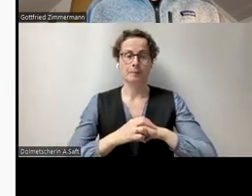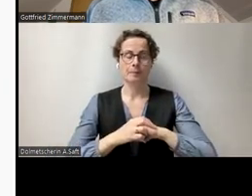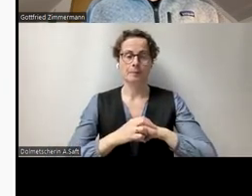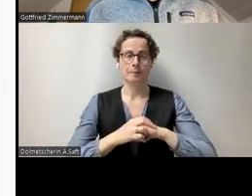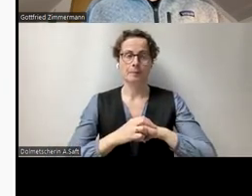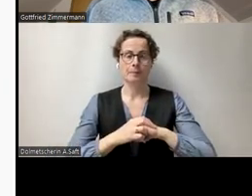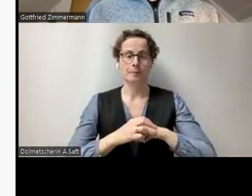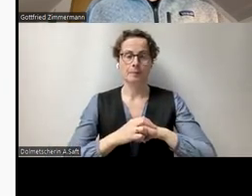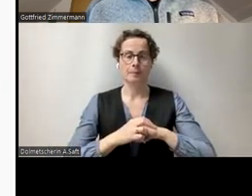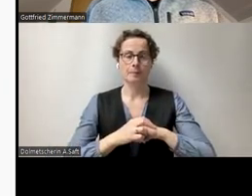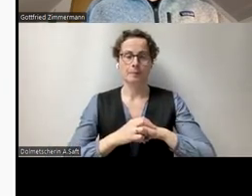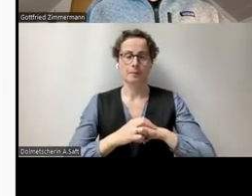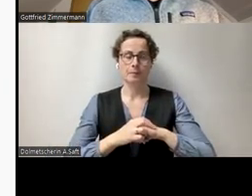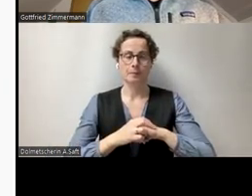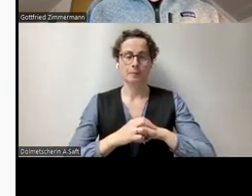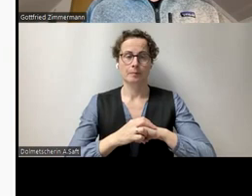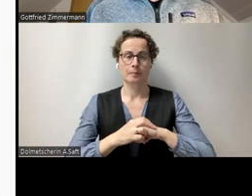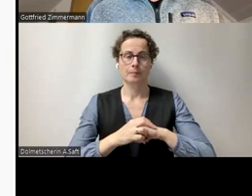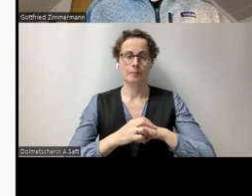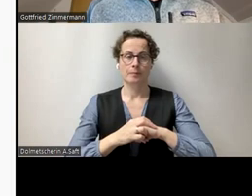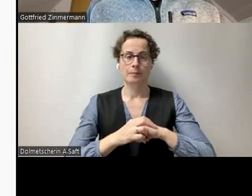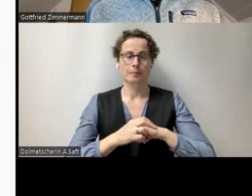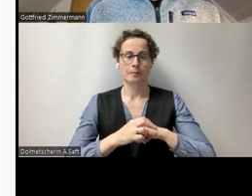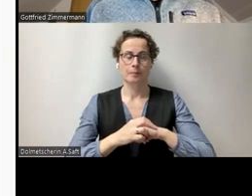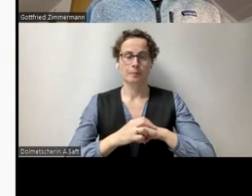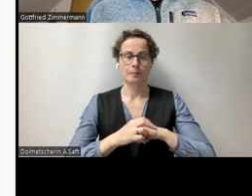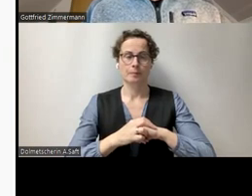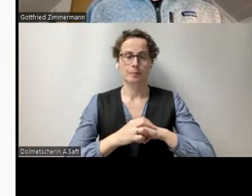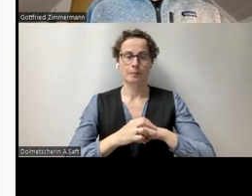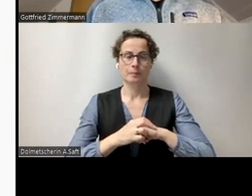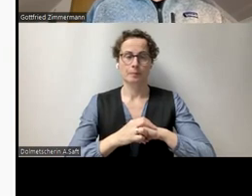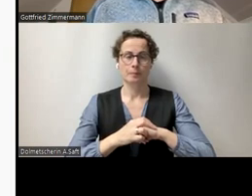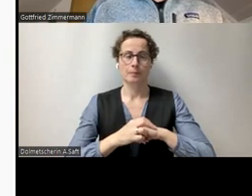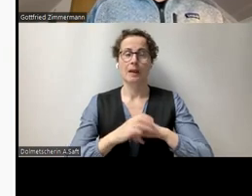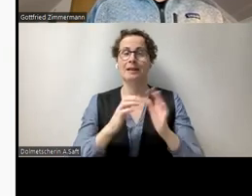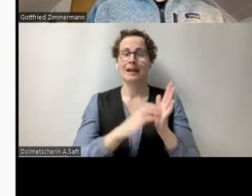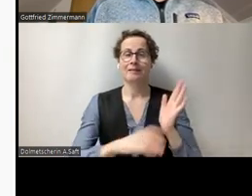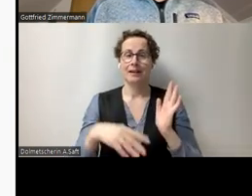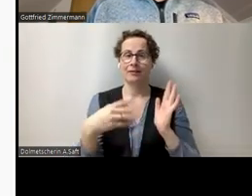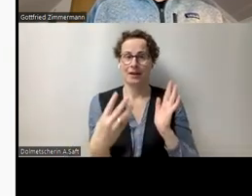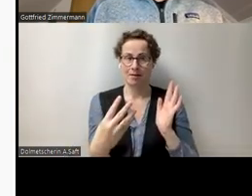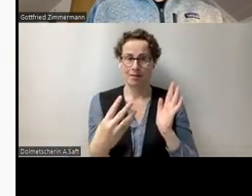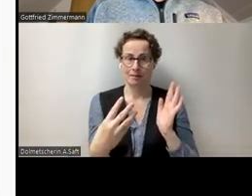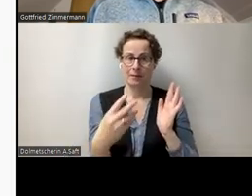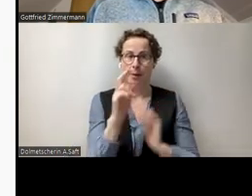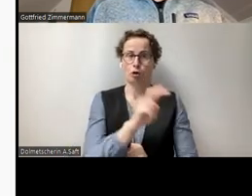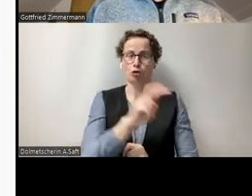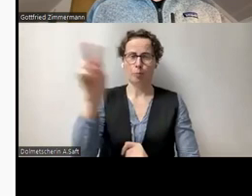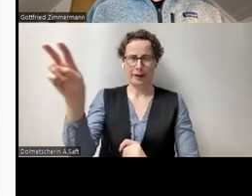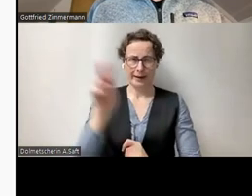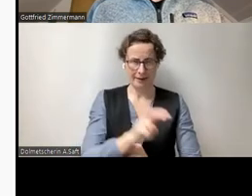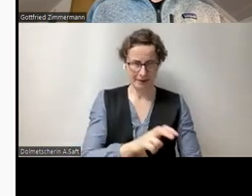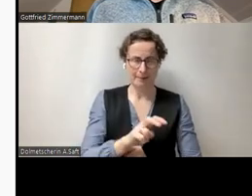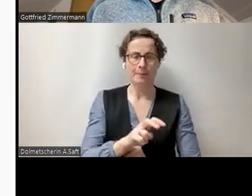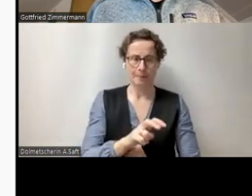Bildschirm und meinem Screenreader. Gerade Verbinder. Textfeld 4. Jetzt muss ich natürlich drüber springen. Und zwar,